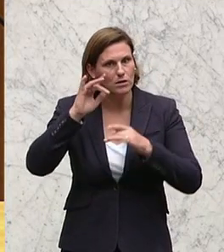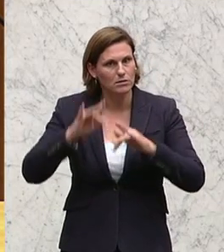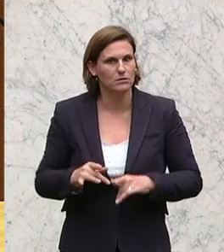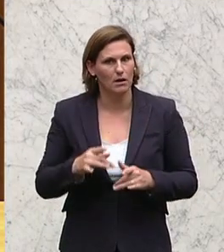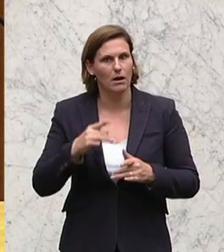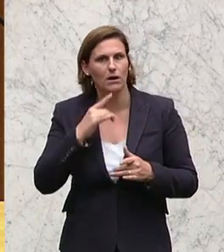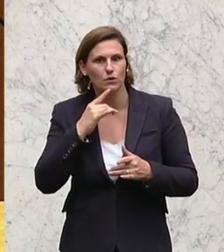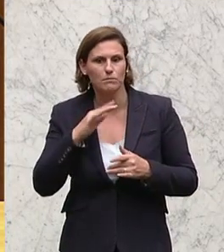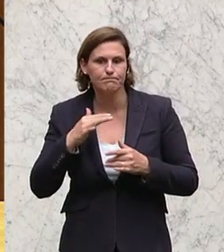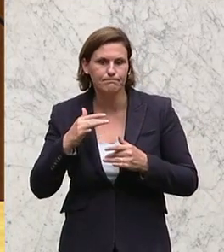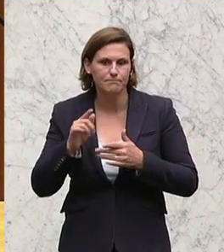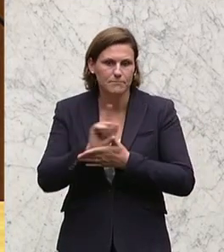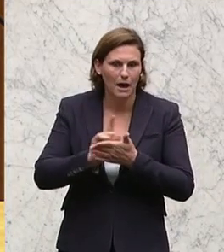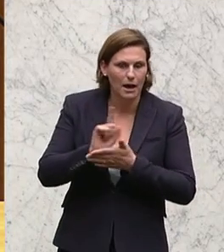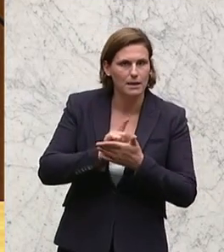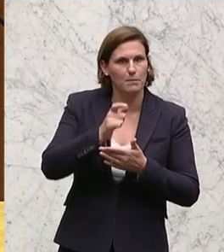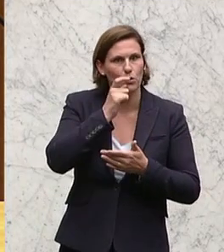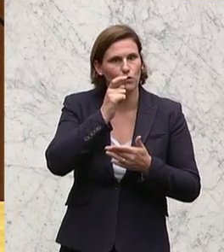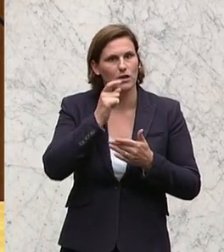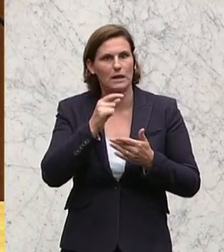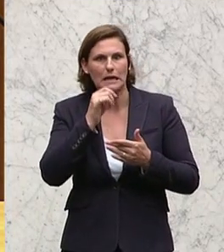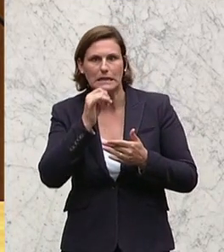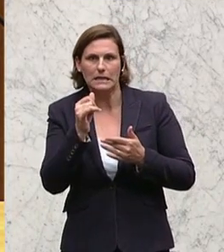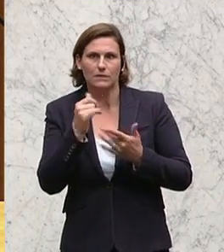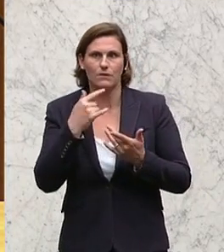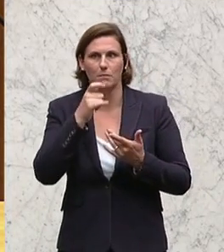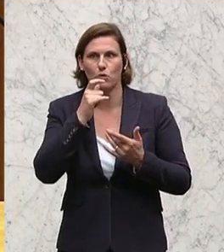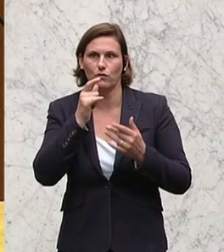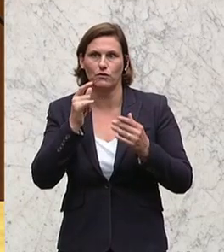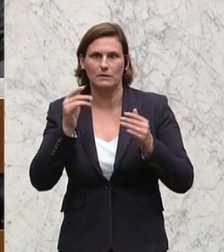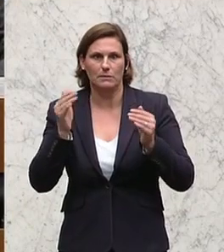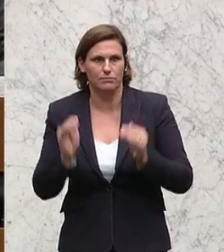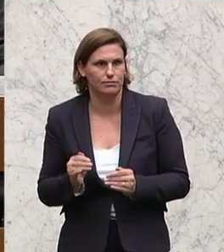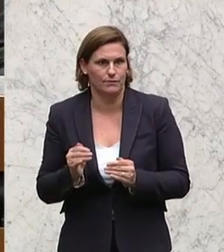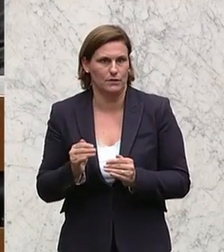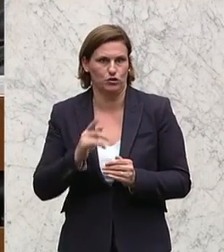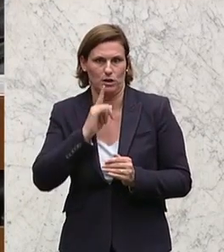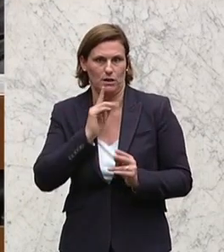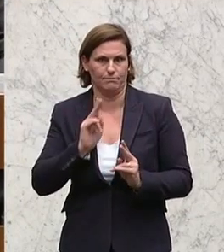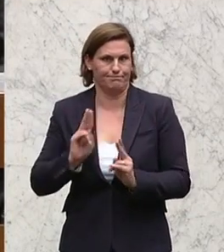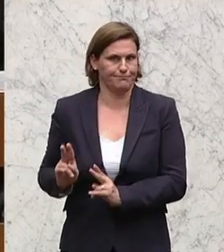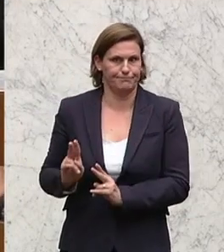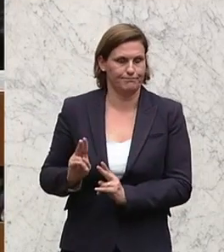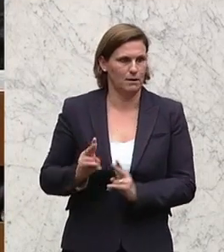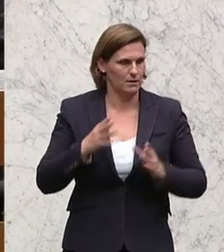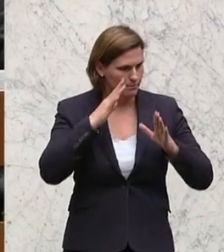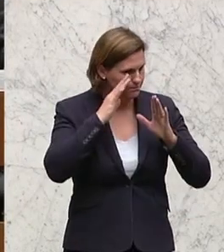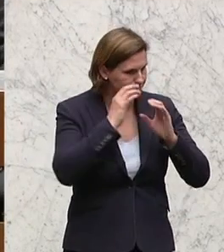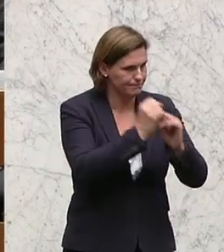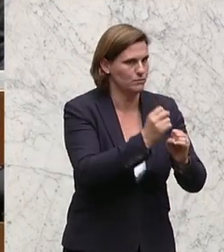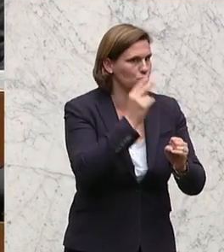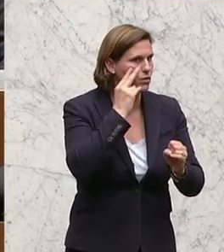Zeitraum ihre berufliche Tätigkeit stark verringern bzw. ganz einstellen, um ihre